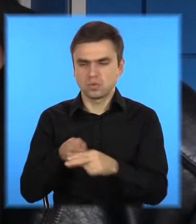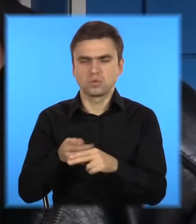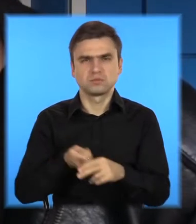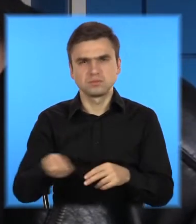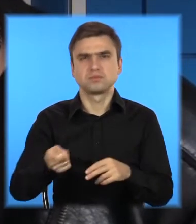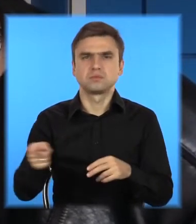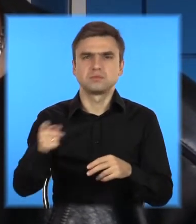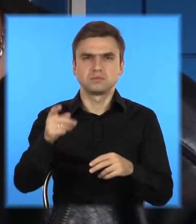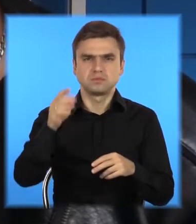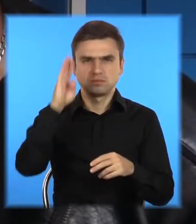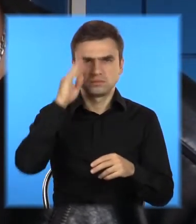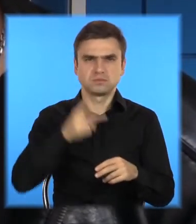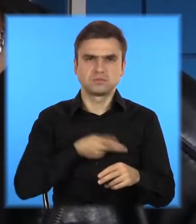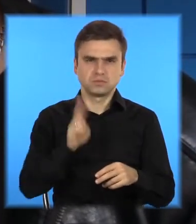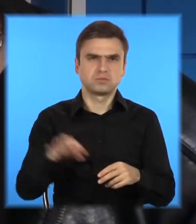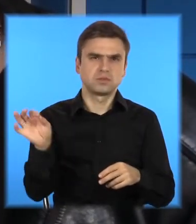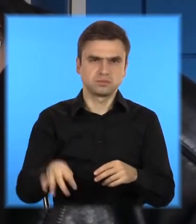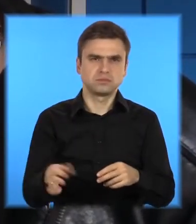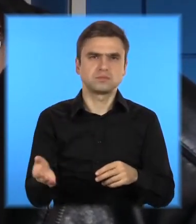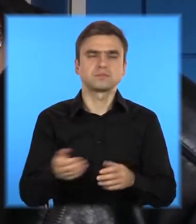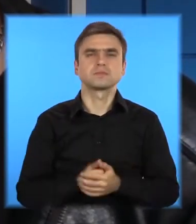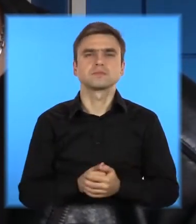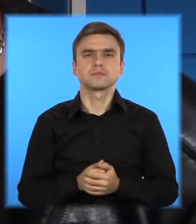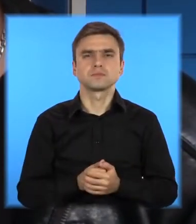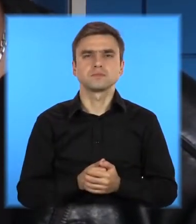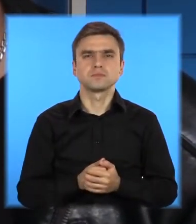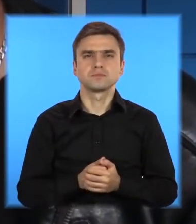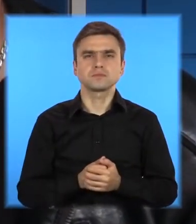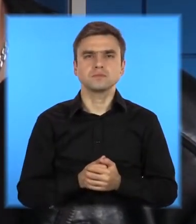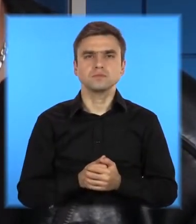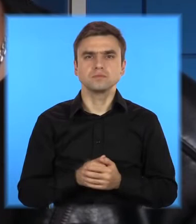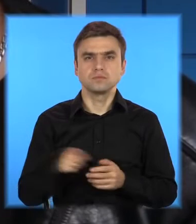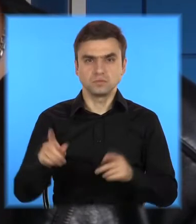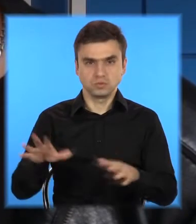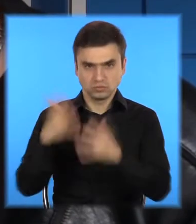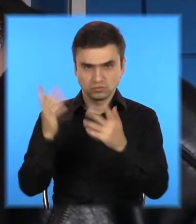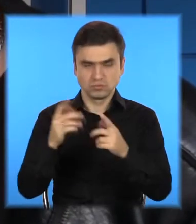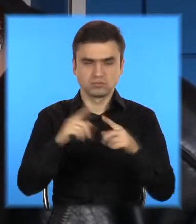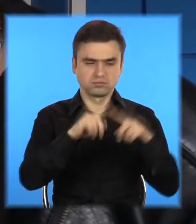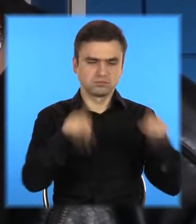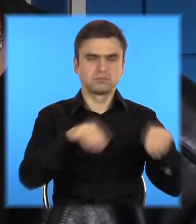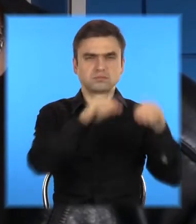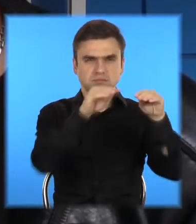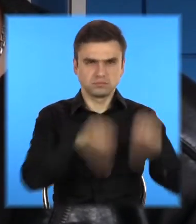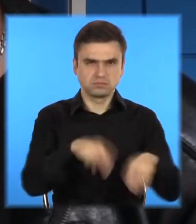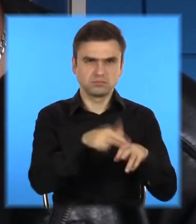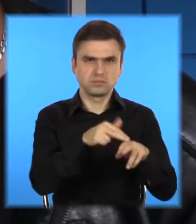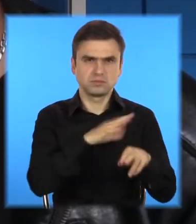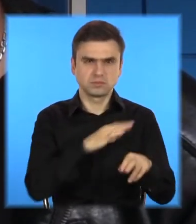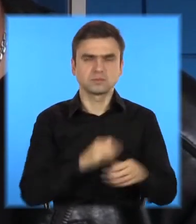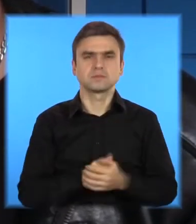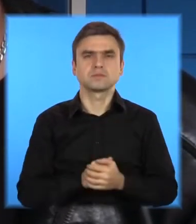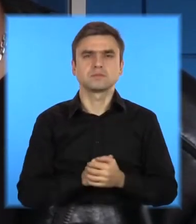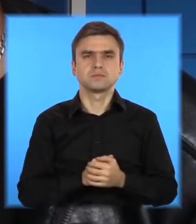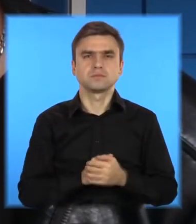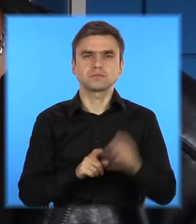громадянин помер на місці. Відомості за вказаним фактом були внесені до Єдиного реєстру досадових розслідувань та розпочати кримінальне